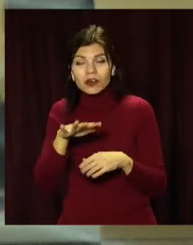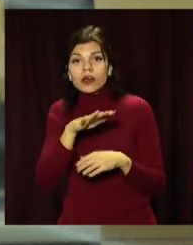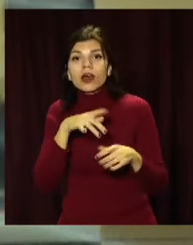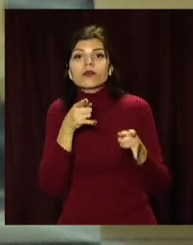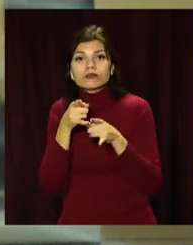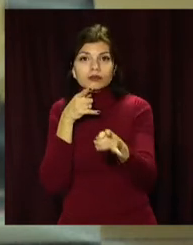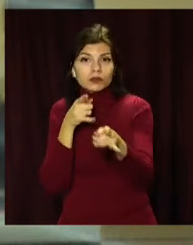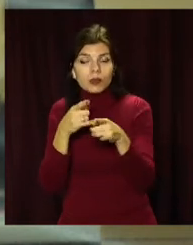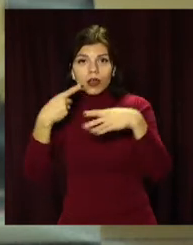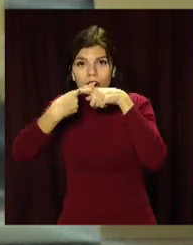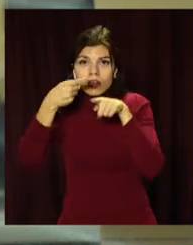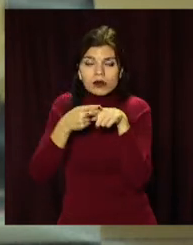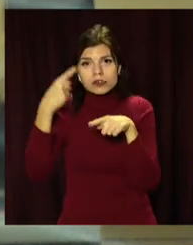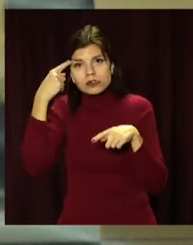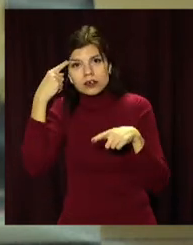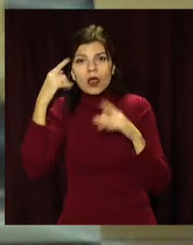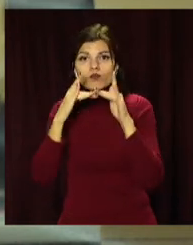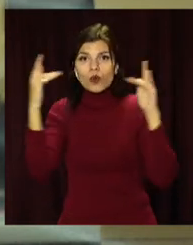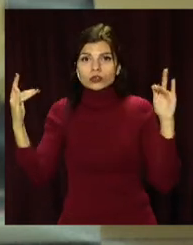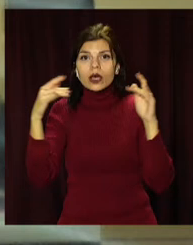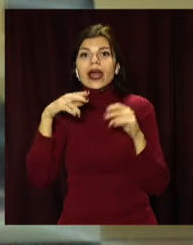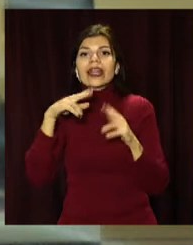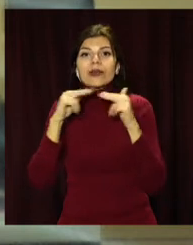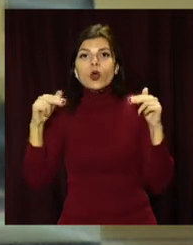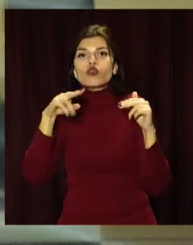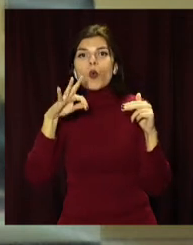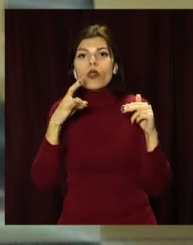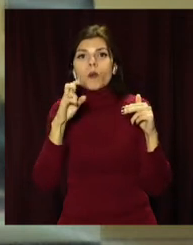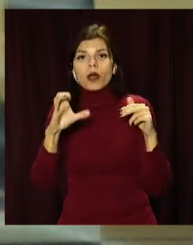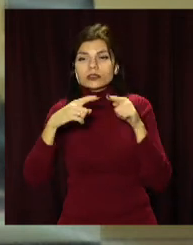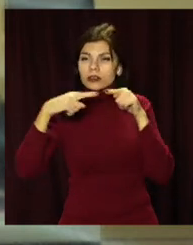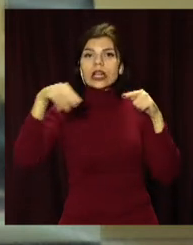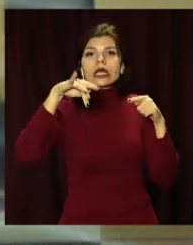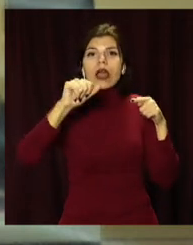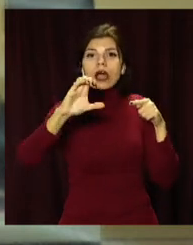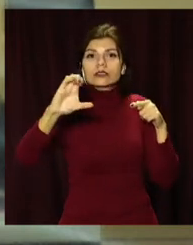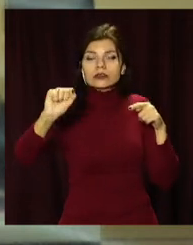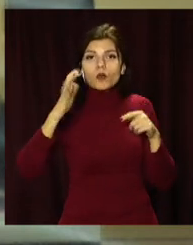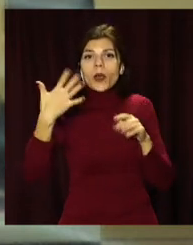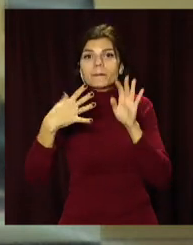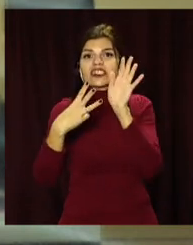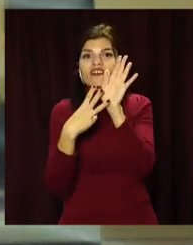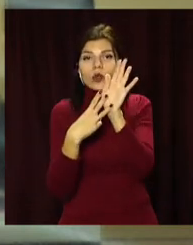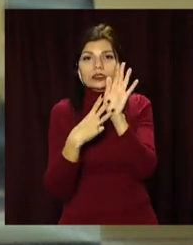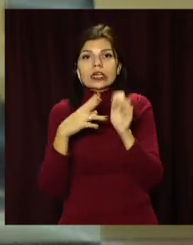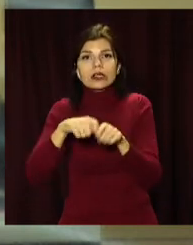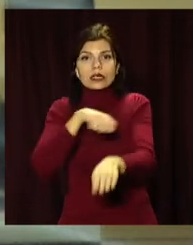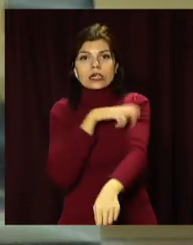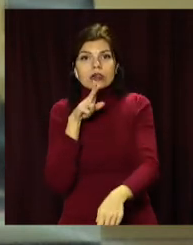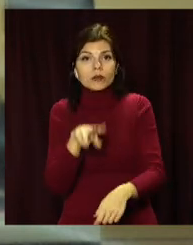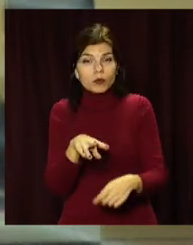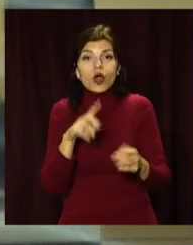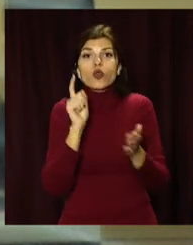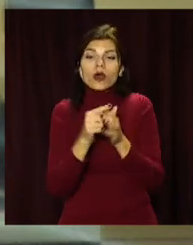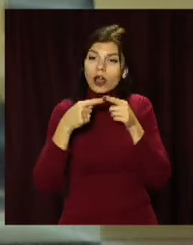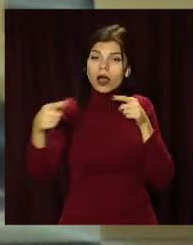транспортну розв'язку та зводять міст над каналом Дніпро-Донбас. Довжина траси на Дніпропетровщині буде 58 кілометрів. Дорога має